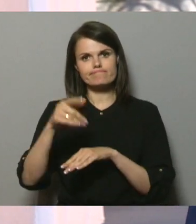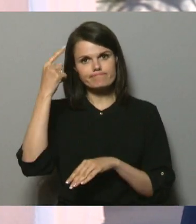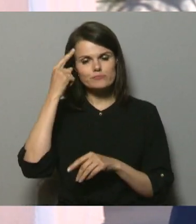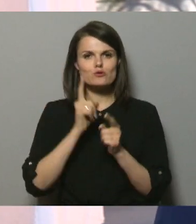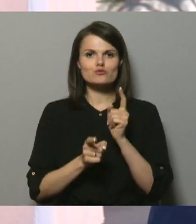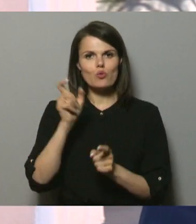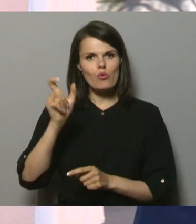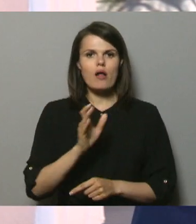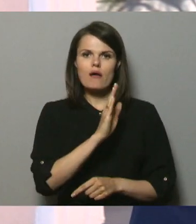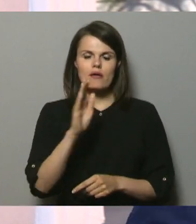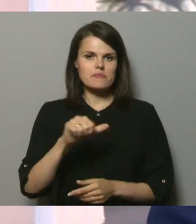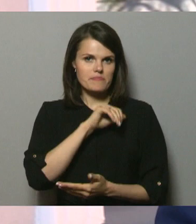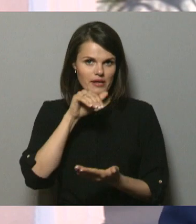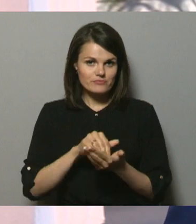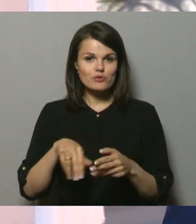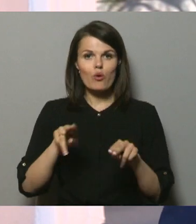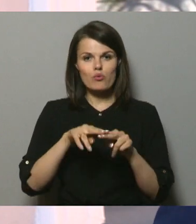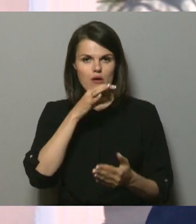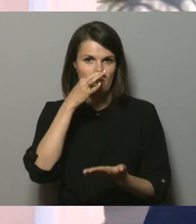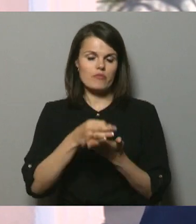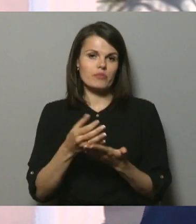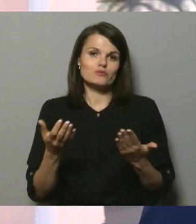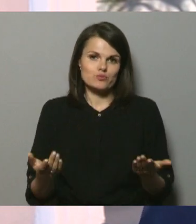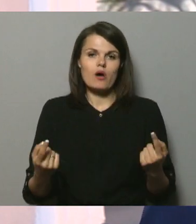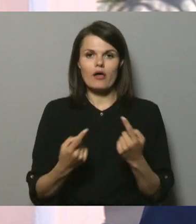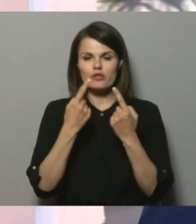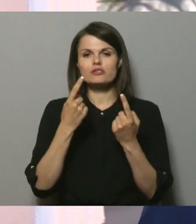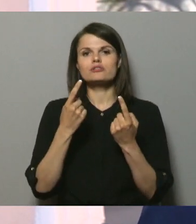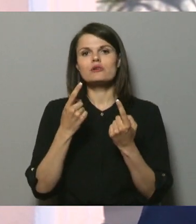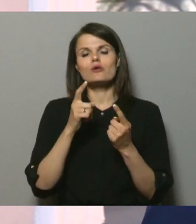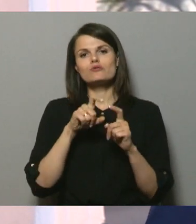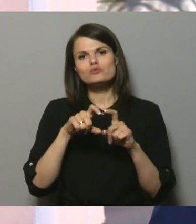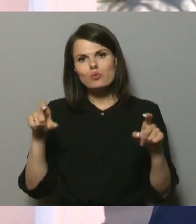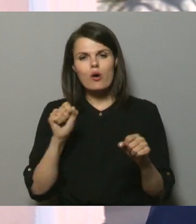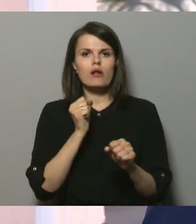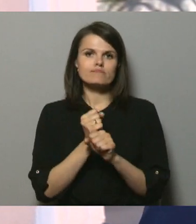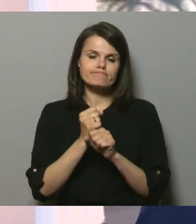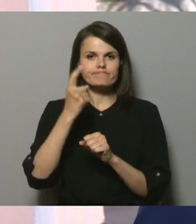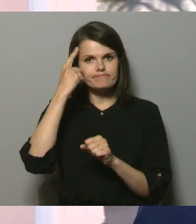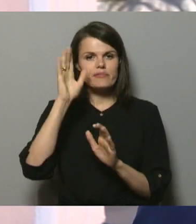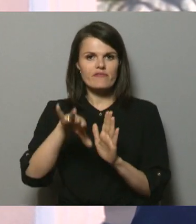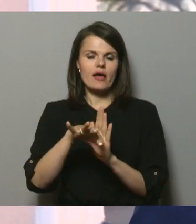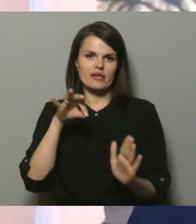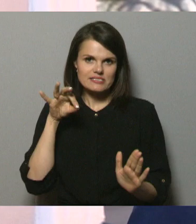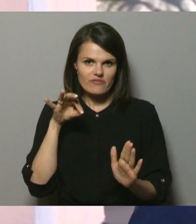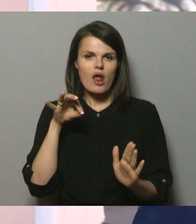skolotājs karts ir pastāvīgs un reiz arī atbildīgs. Un tad attiecīgi, skolotājs un skola var izvēlēties